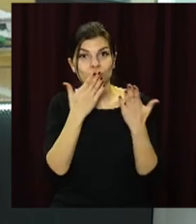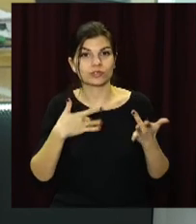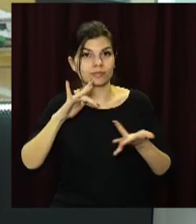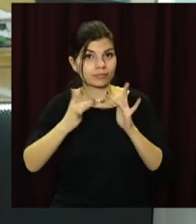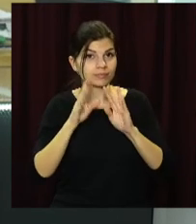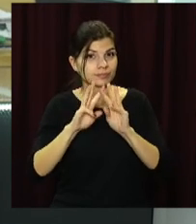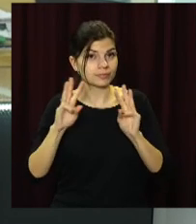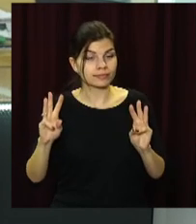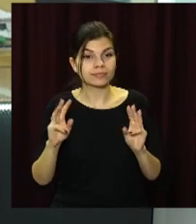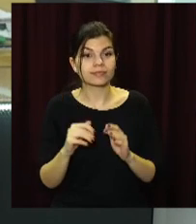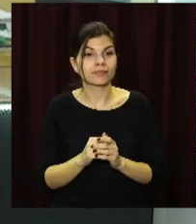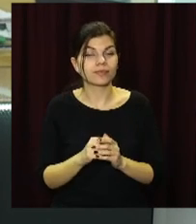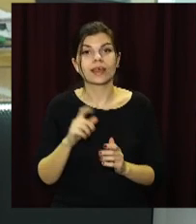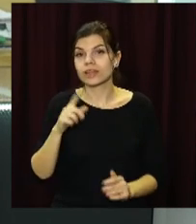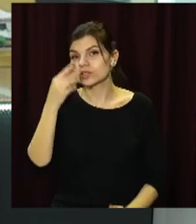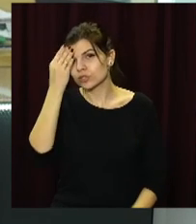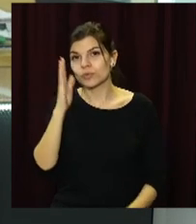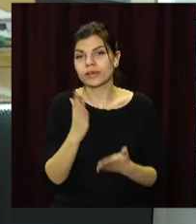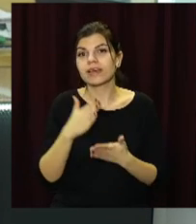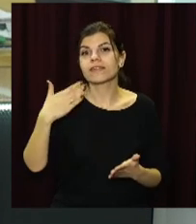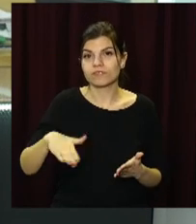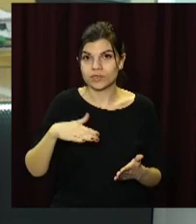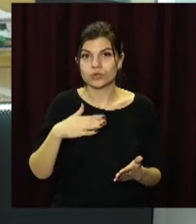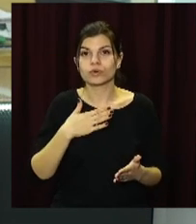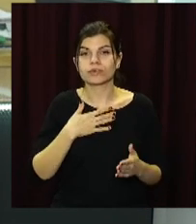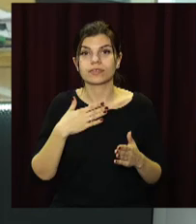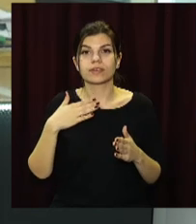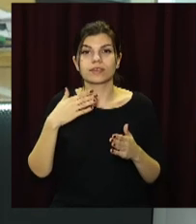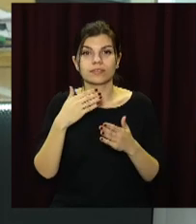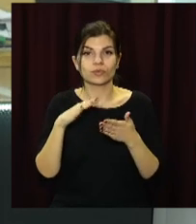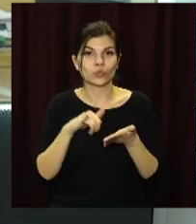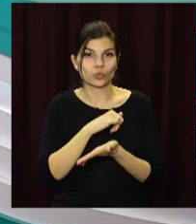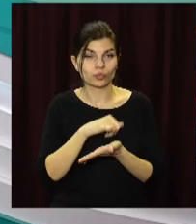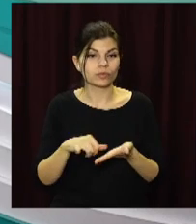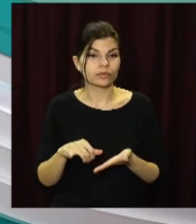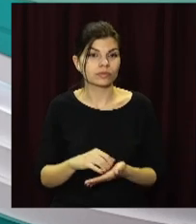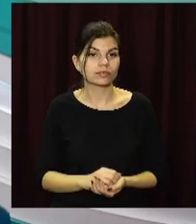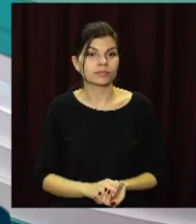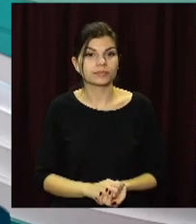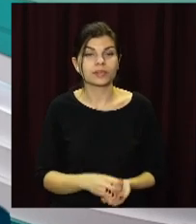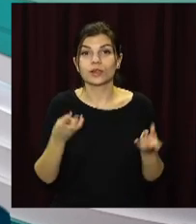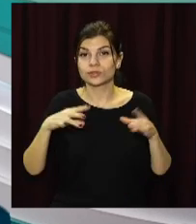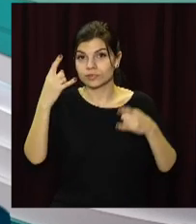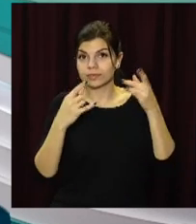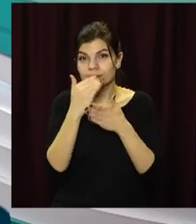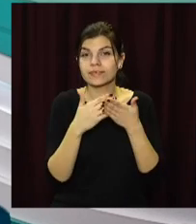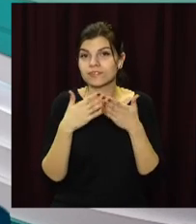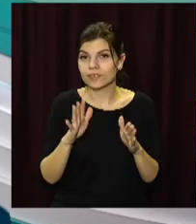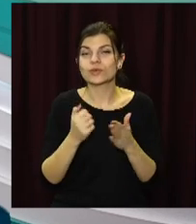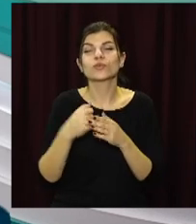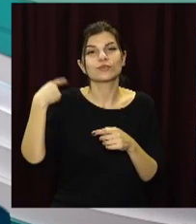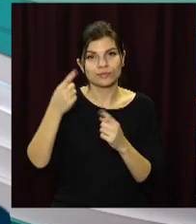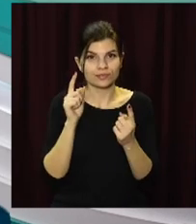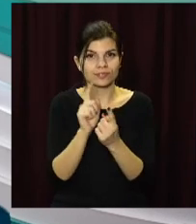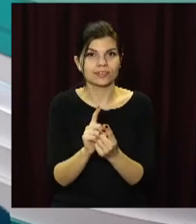сайті opentv.media. Не забувайте про сюжети в соціальних мережах і на нашому ютуб-каналі. Залишайтеся з «Відкритим» і до